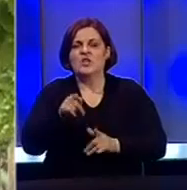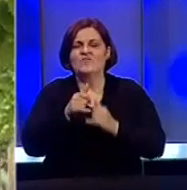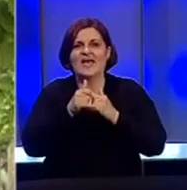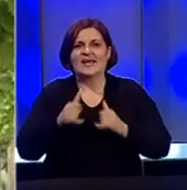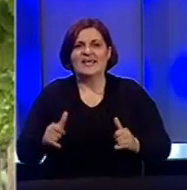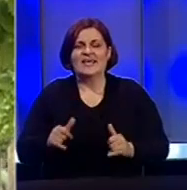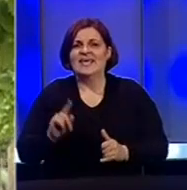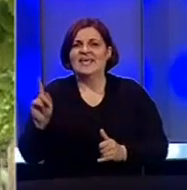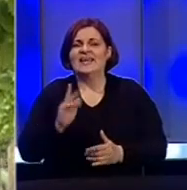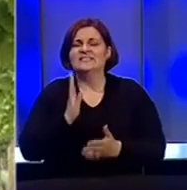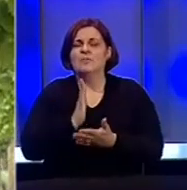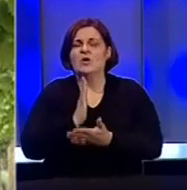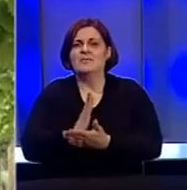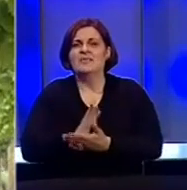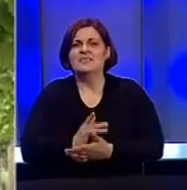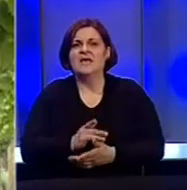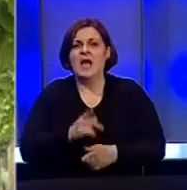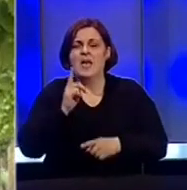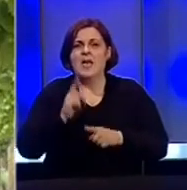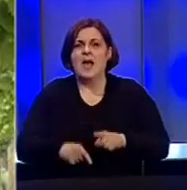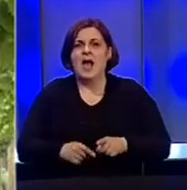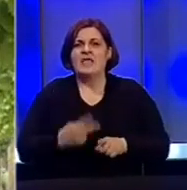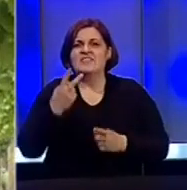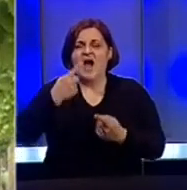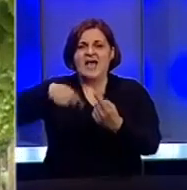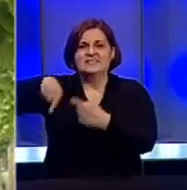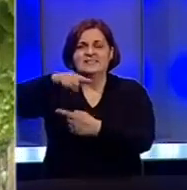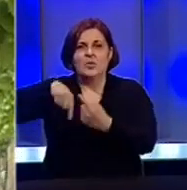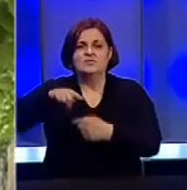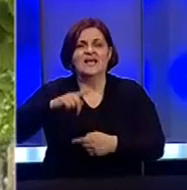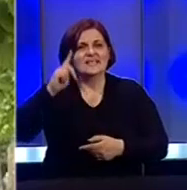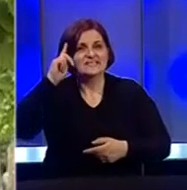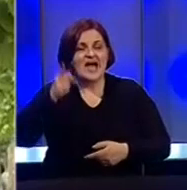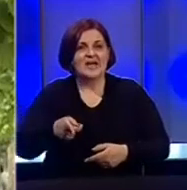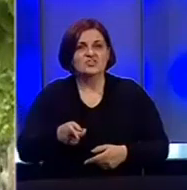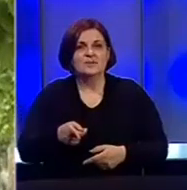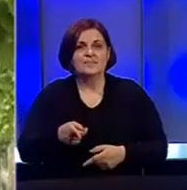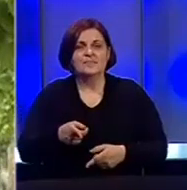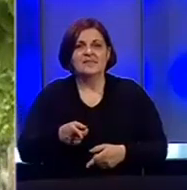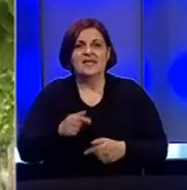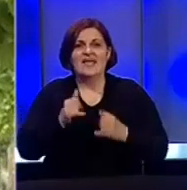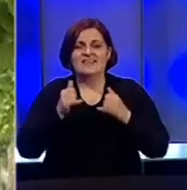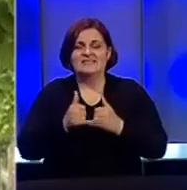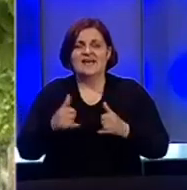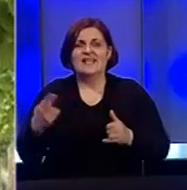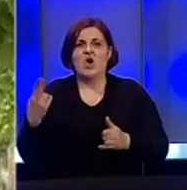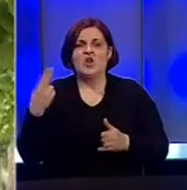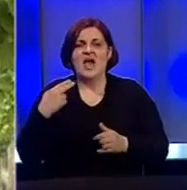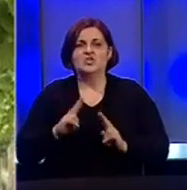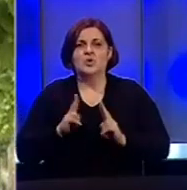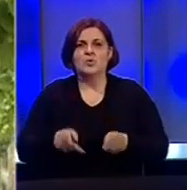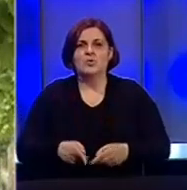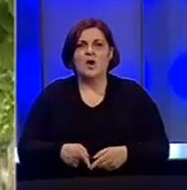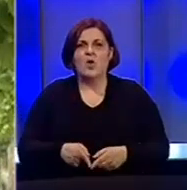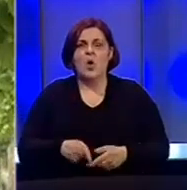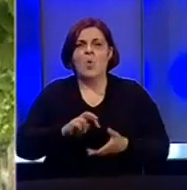grad. Nisu mogli biti održani u posljednja dva ciklusa što između ostalog znači da je trenutni gradonačelnik Mostara u stvari u